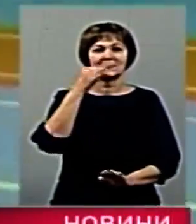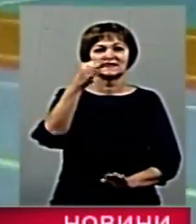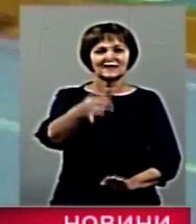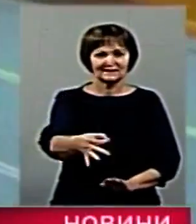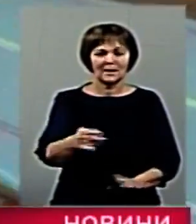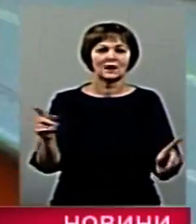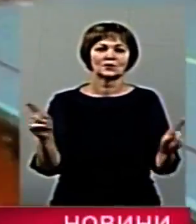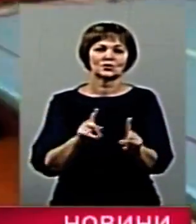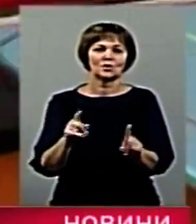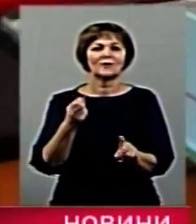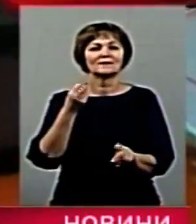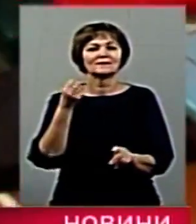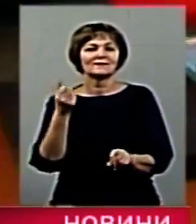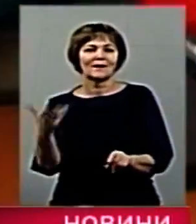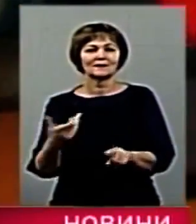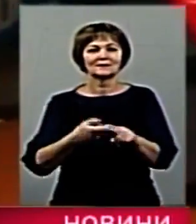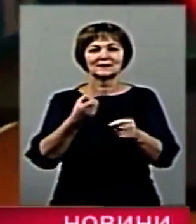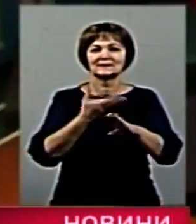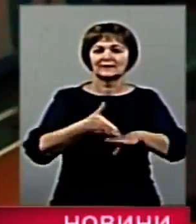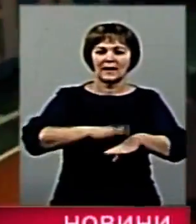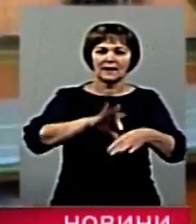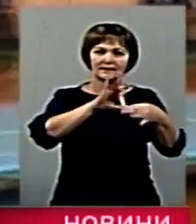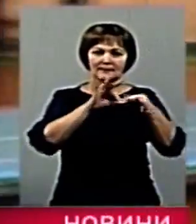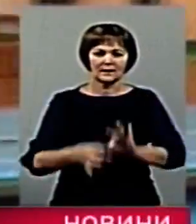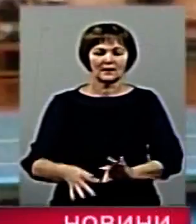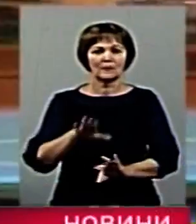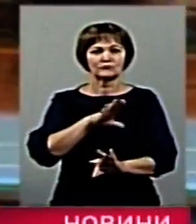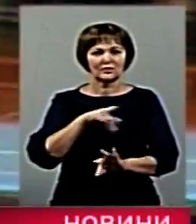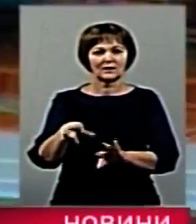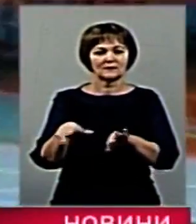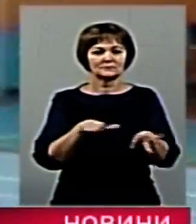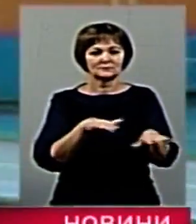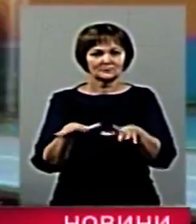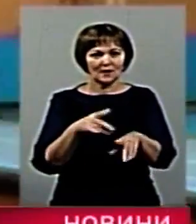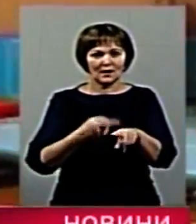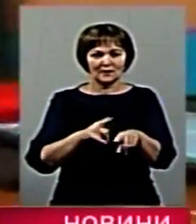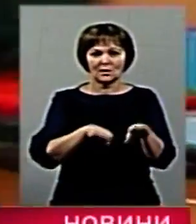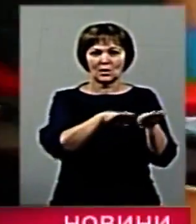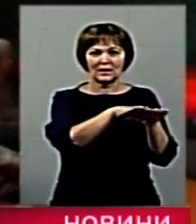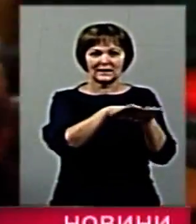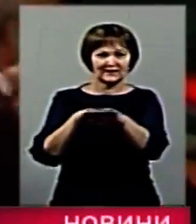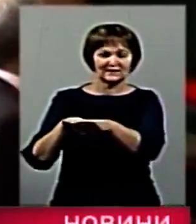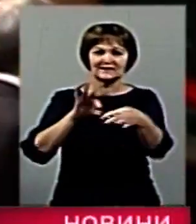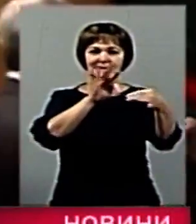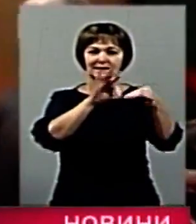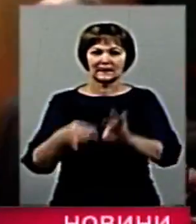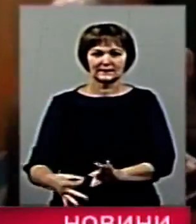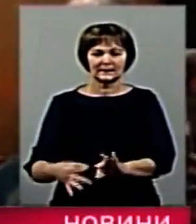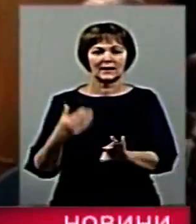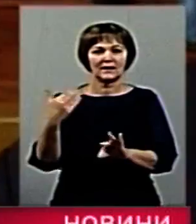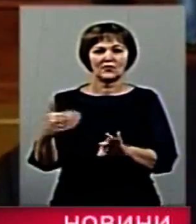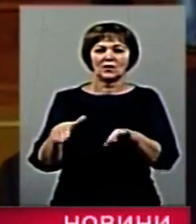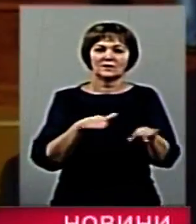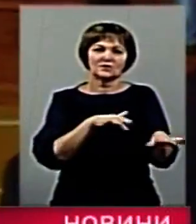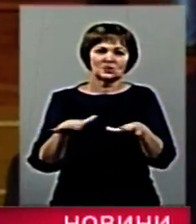декілька складних елементів, які були виконані під час цих смагань. Рівень цих складних елементів – це